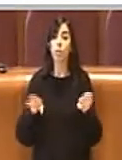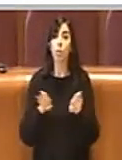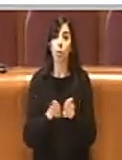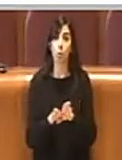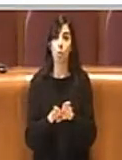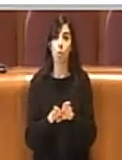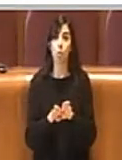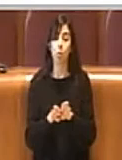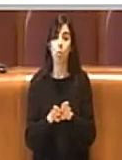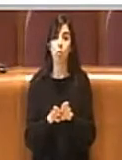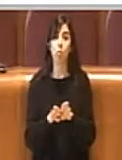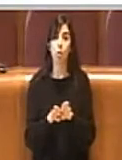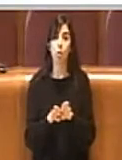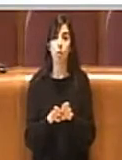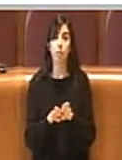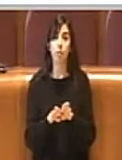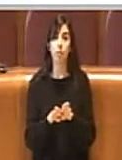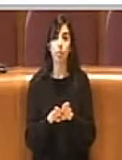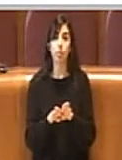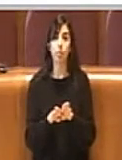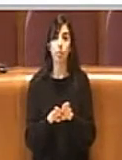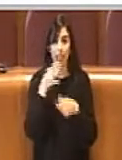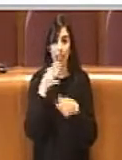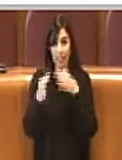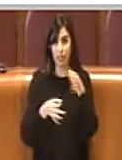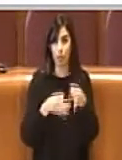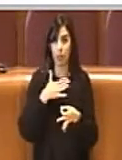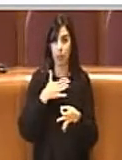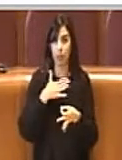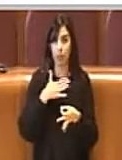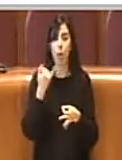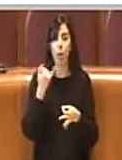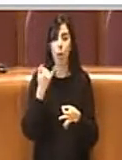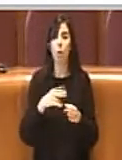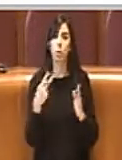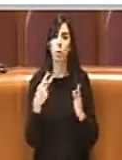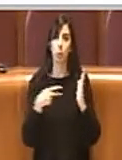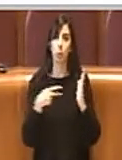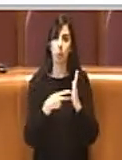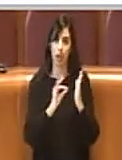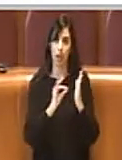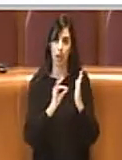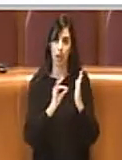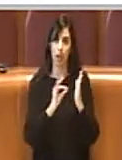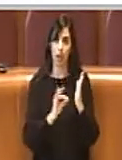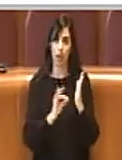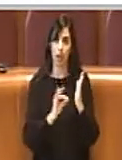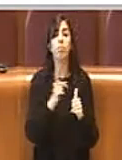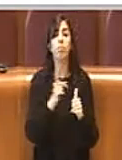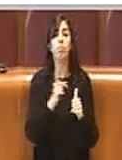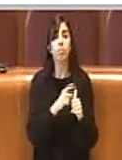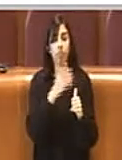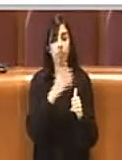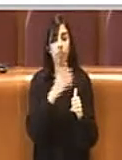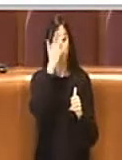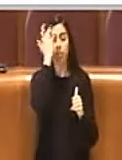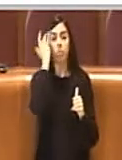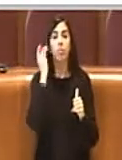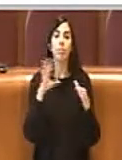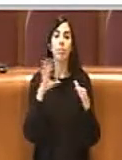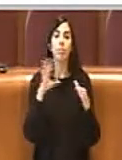ehm sul diciamo per l'illustrazione con gli ultimi due punti. Il primo che riguarda il tema quindi della